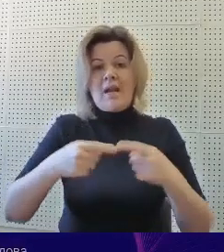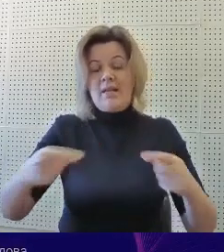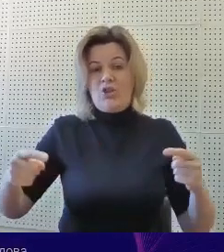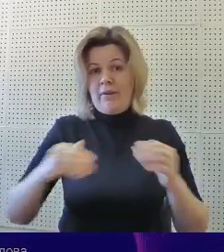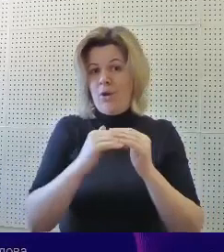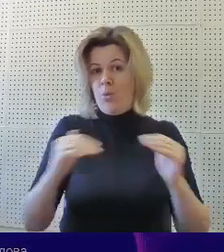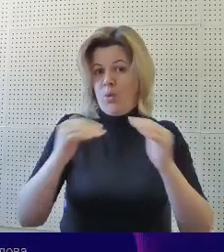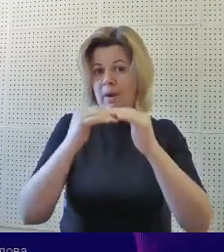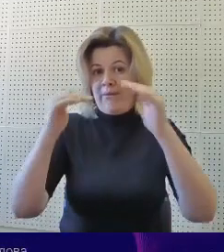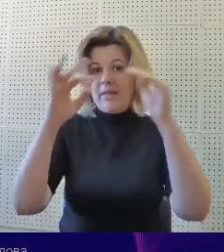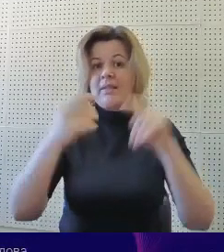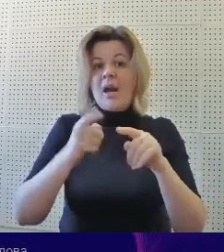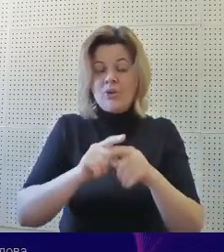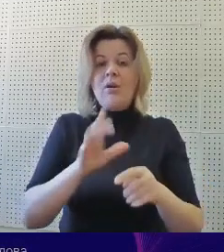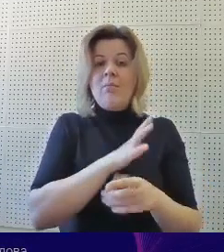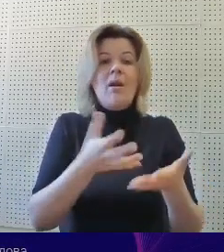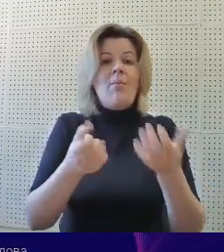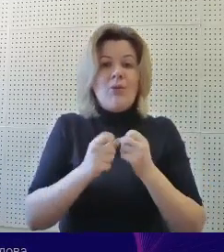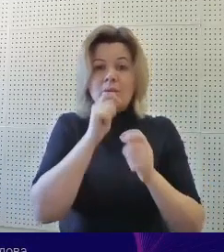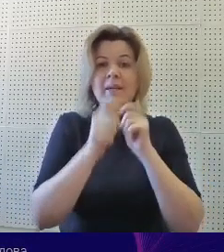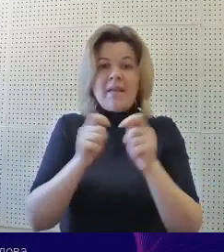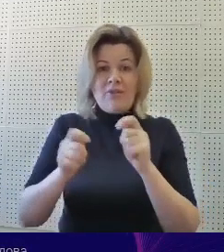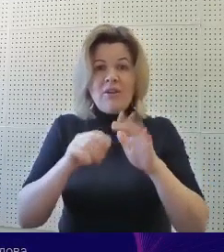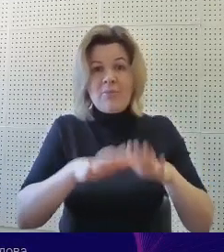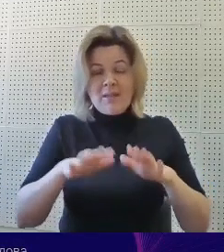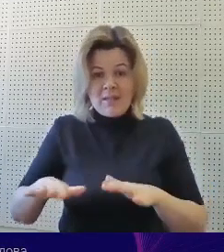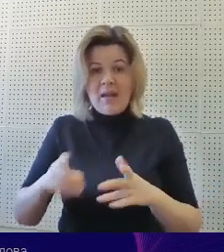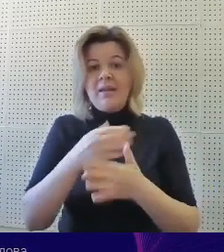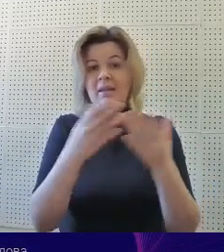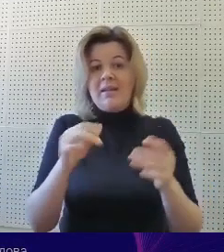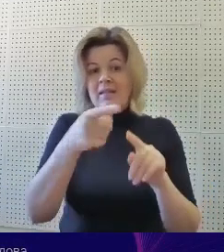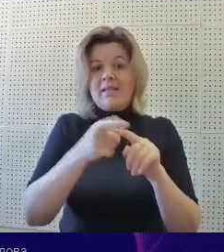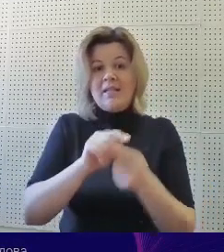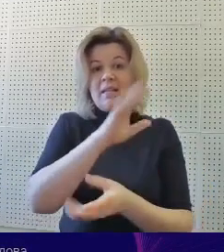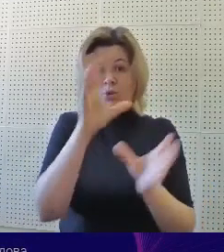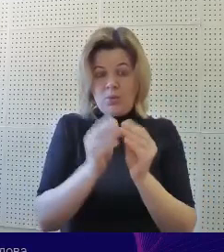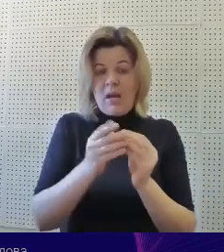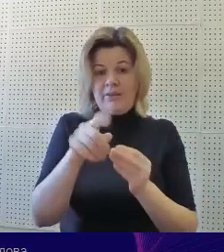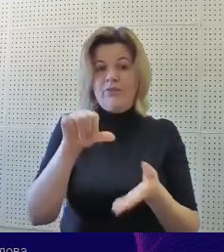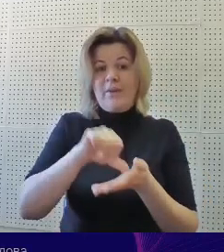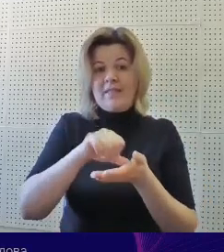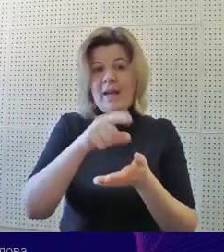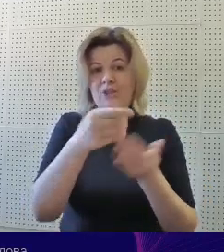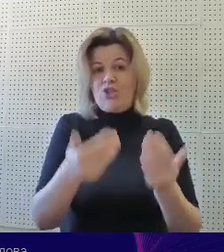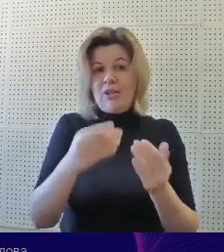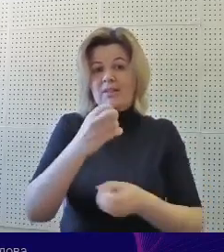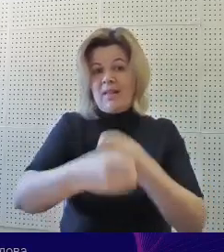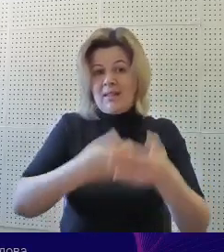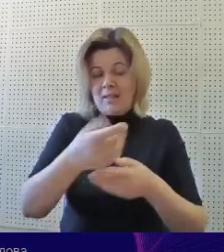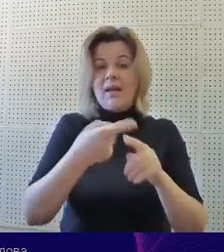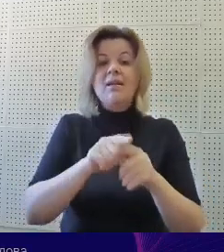слайдах.